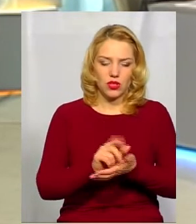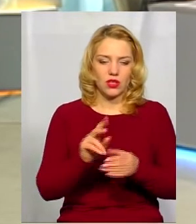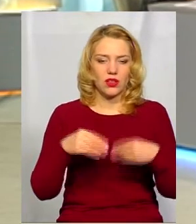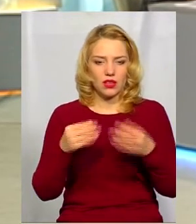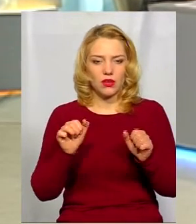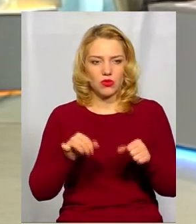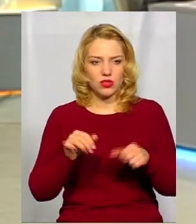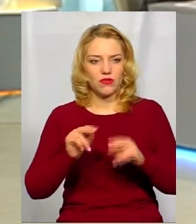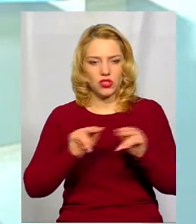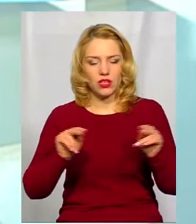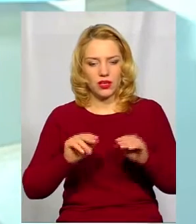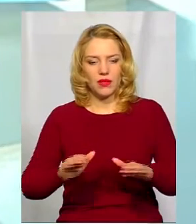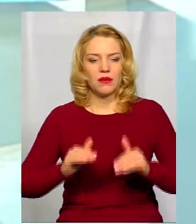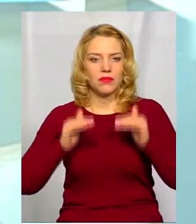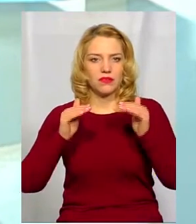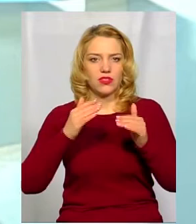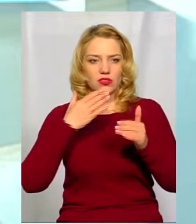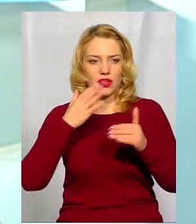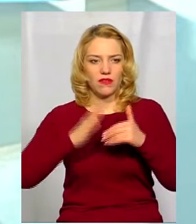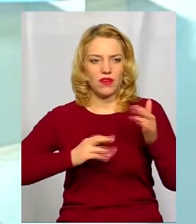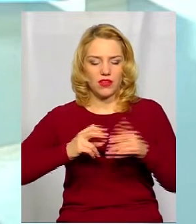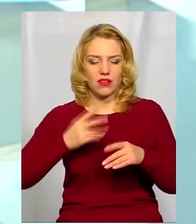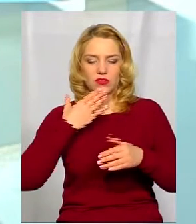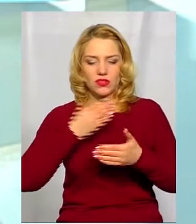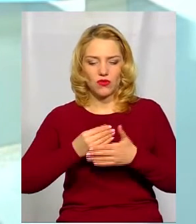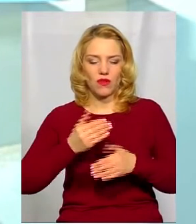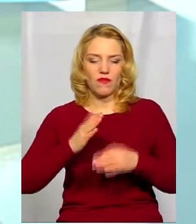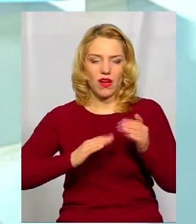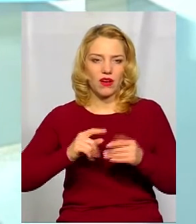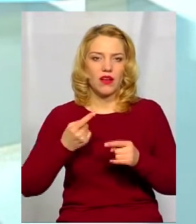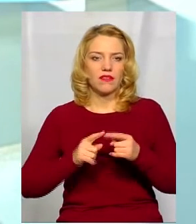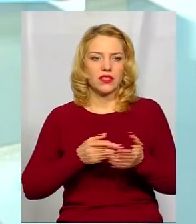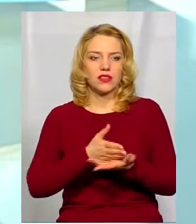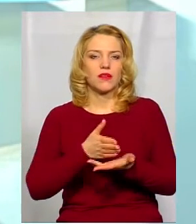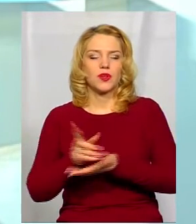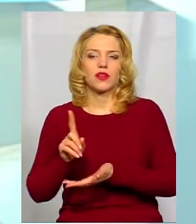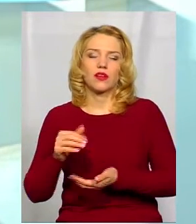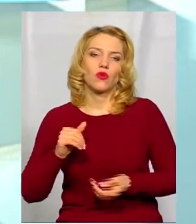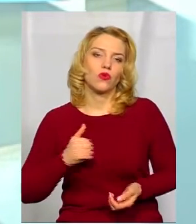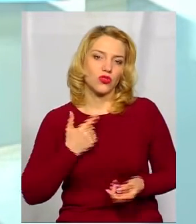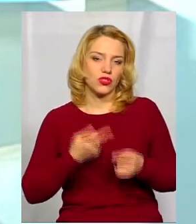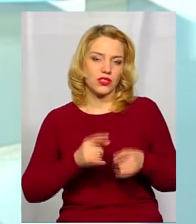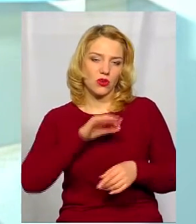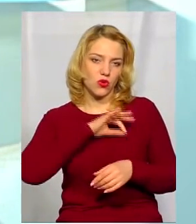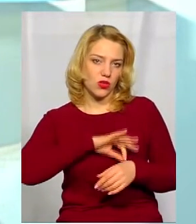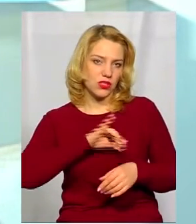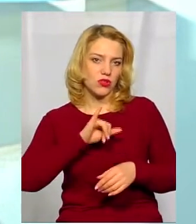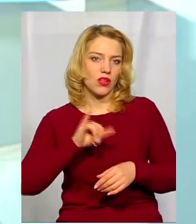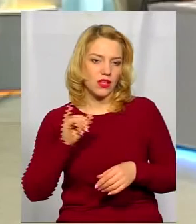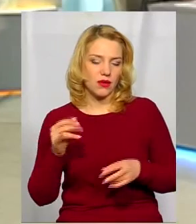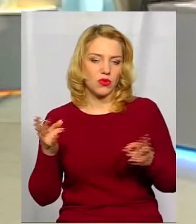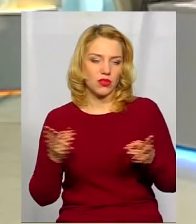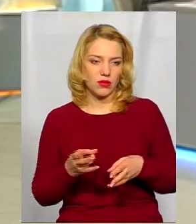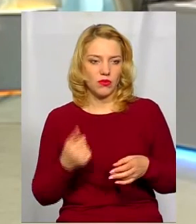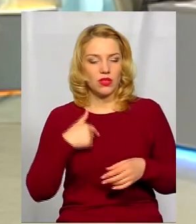підвищувати кваліфікацію і свій фах в тих напрямках, яких вони хочуть. Це дуже корисно і це дуже потрібно. І це не можна не вітати.